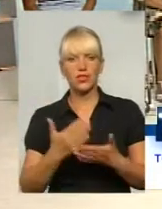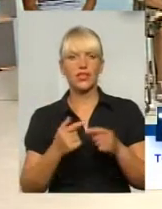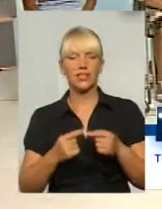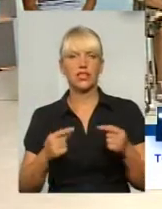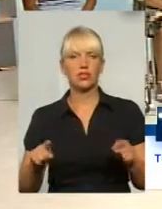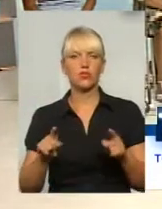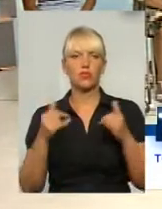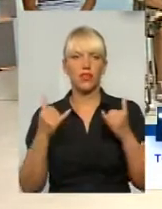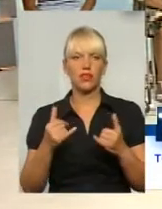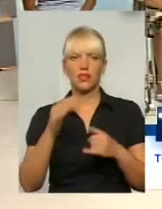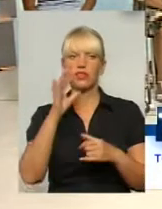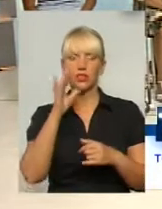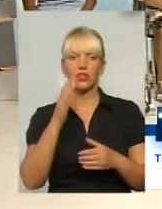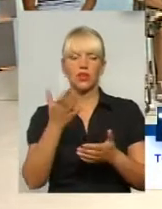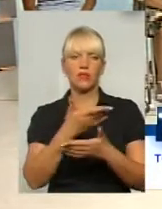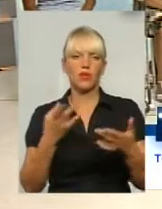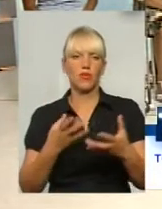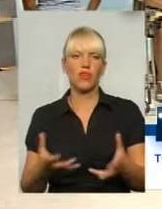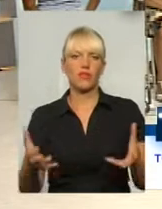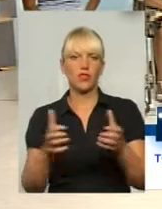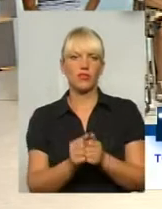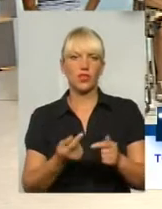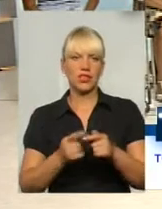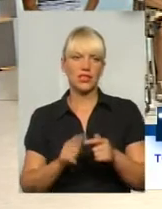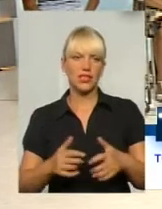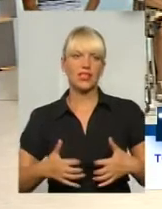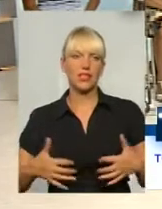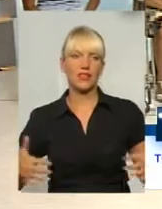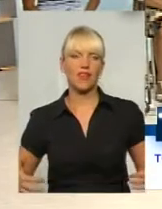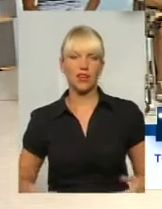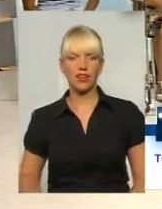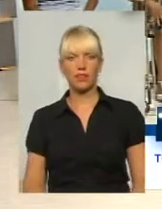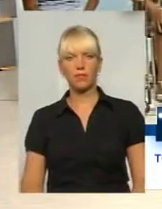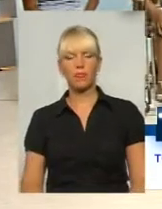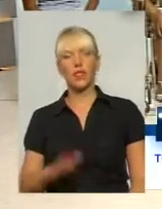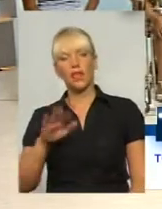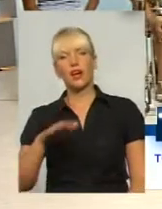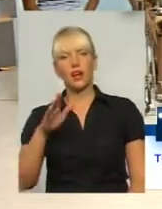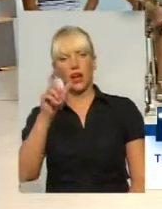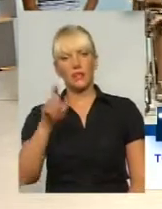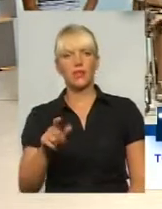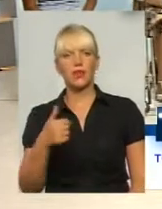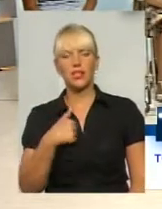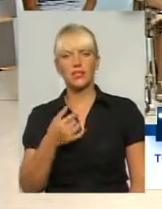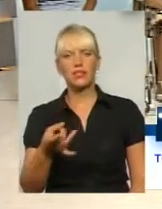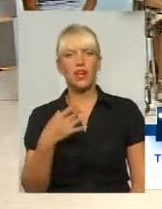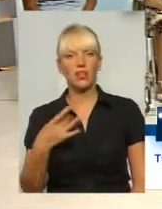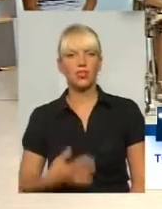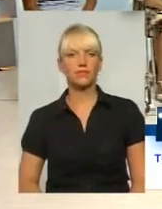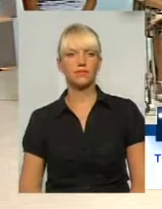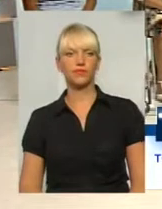щоб на даний час ми маємо відловлювати цих диких тварин. От нехай він мені скаже, що вам є в цьому спецькому транзі.